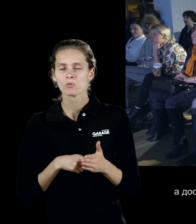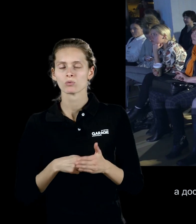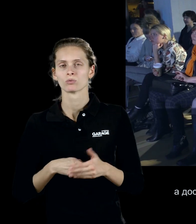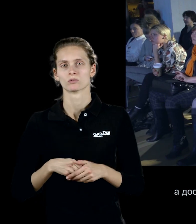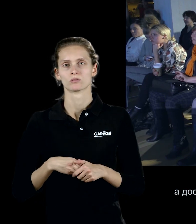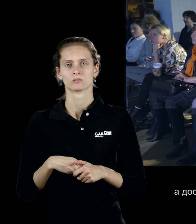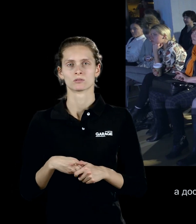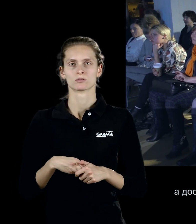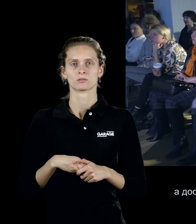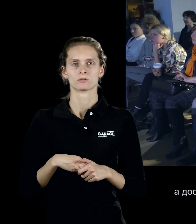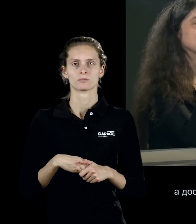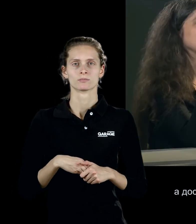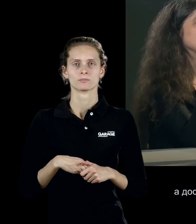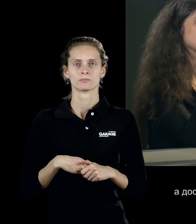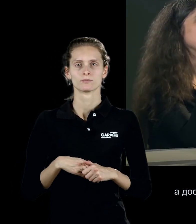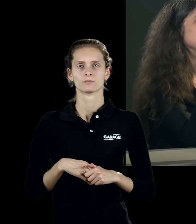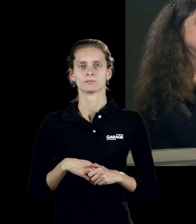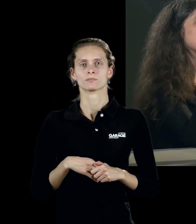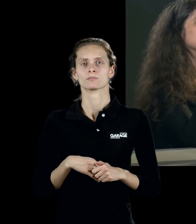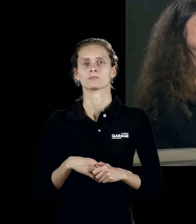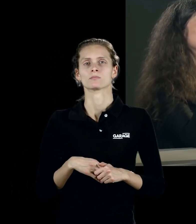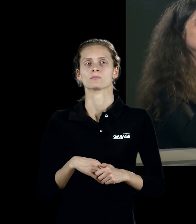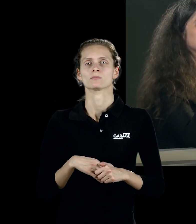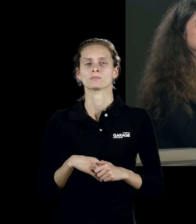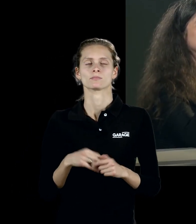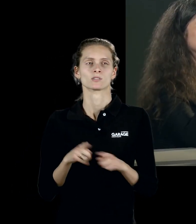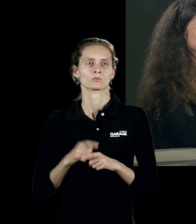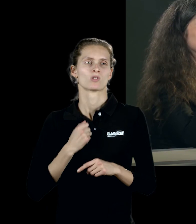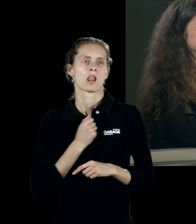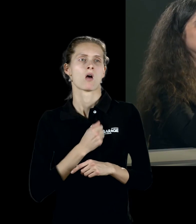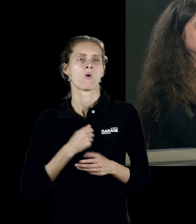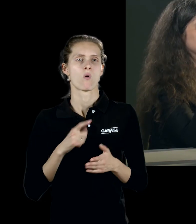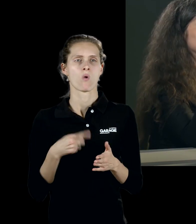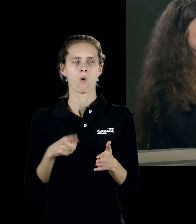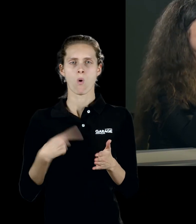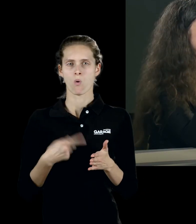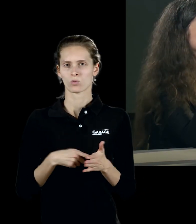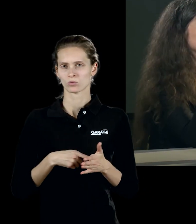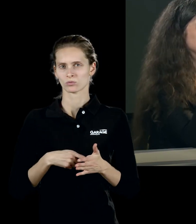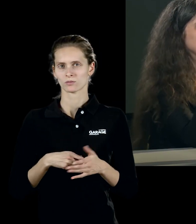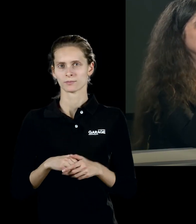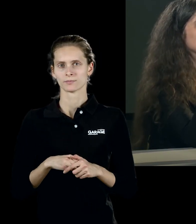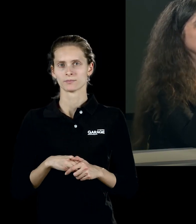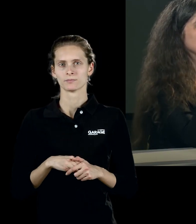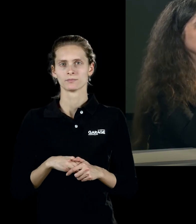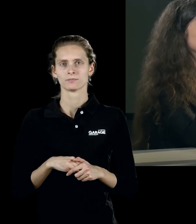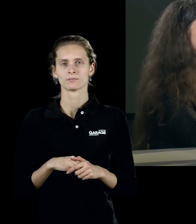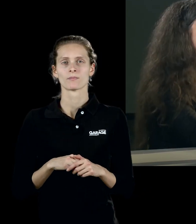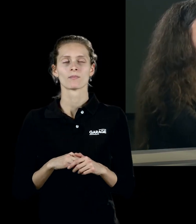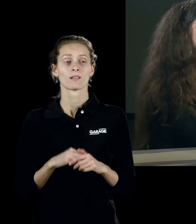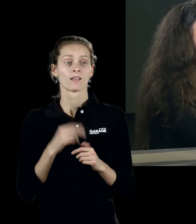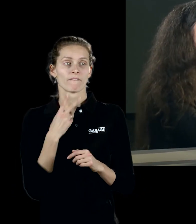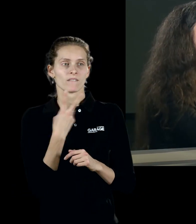несколько опасного, яростного города, которое, в общем, как раз и сложилось и в кино, и в